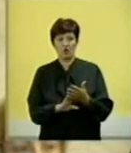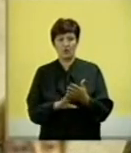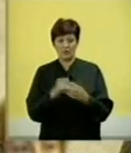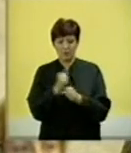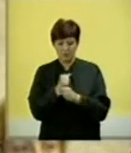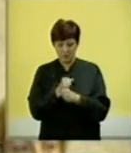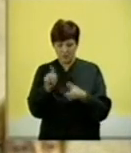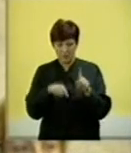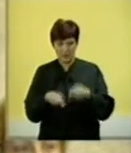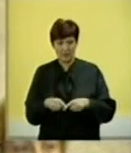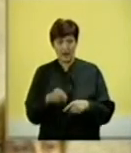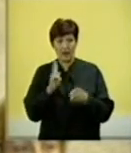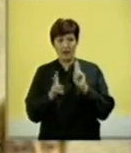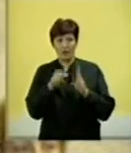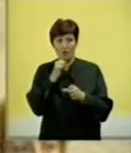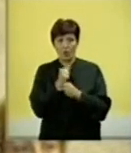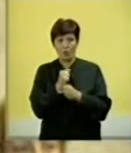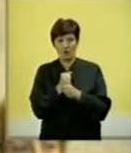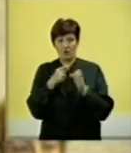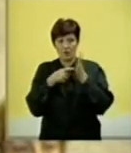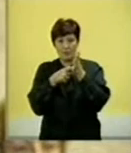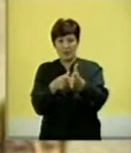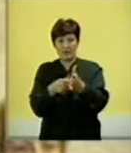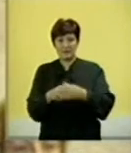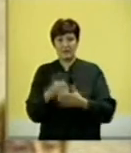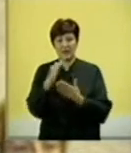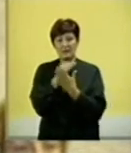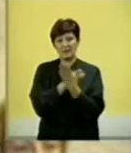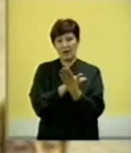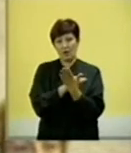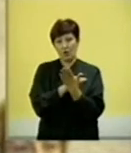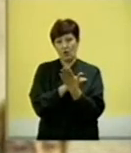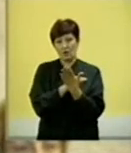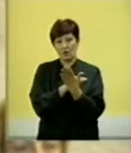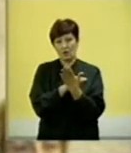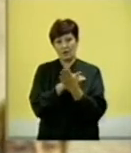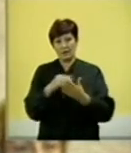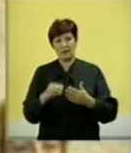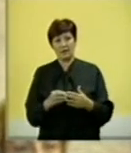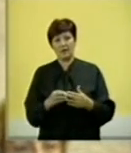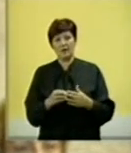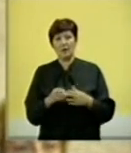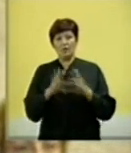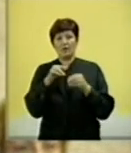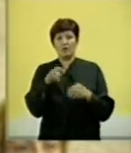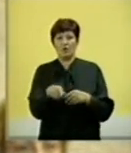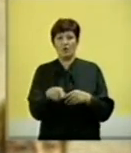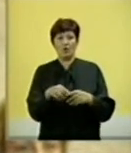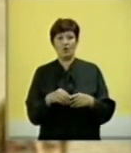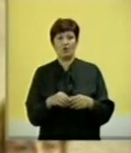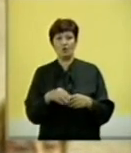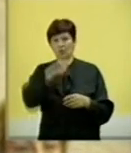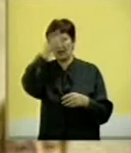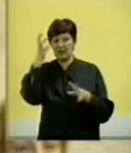obrađuju kako je izvršena implementacija zakona, a upravo na zahtev